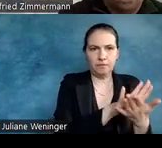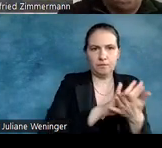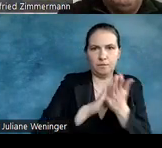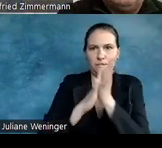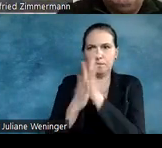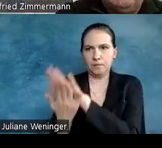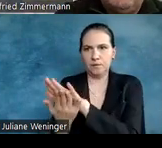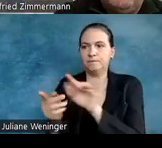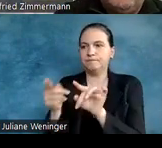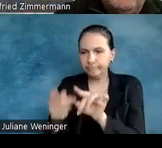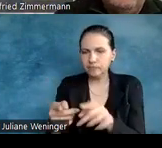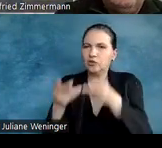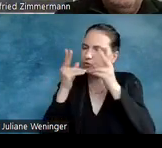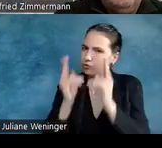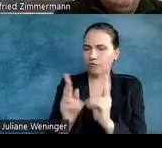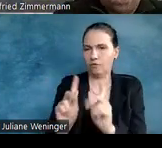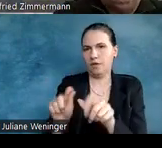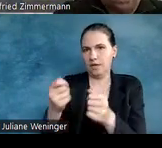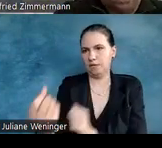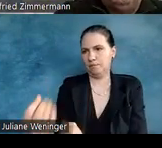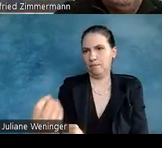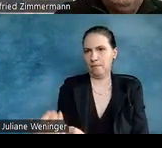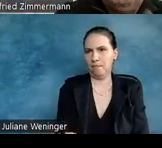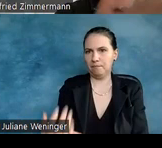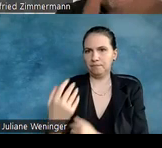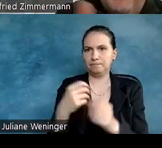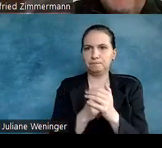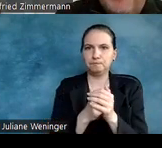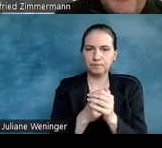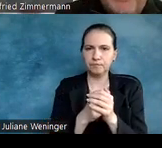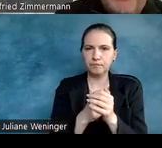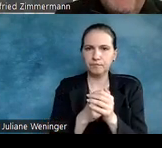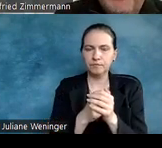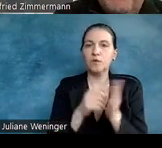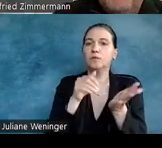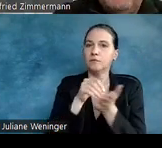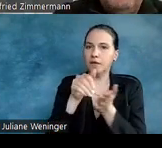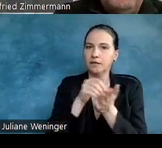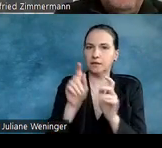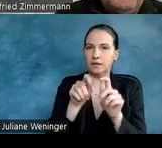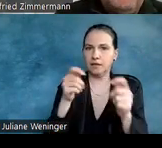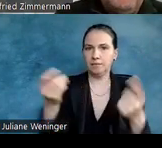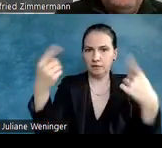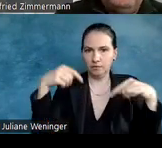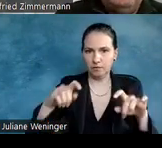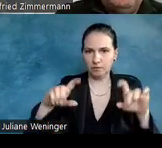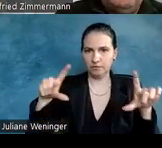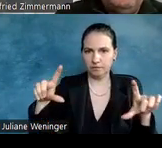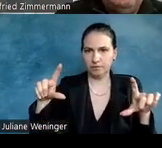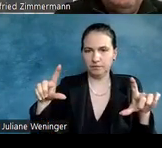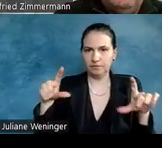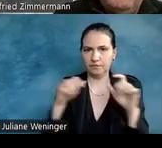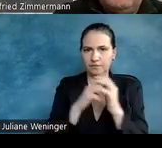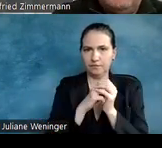sofort diese Ergebnisse zu sehen. Und weitere Ergebnisse im unteren Bereich, wir gehen in